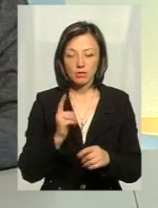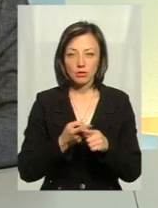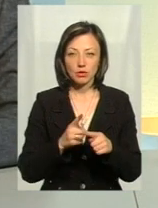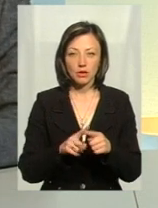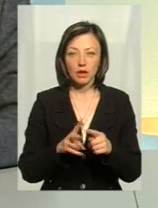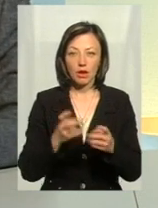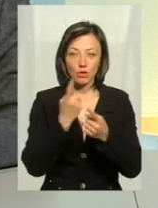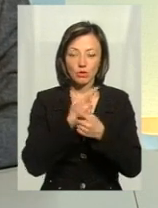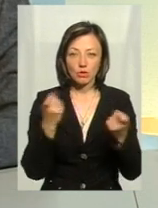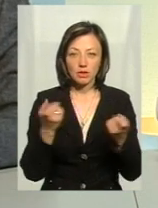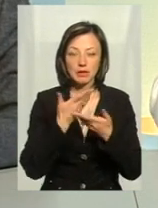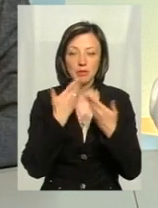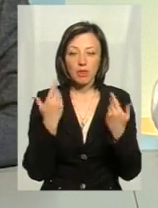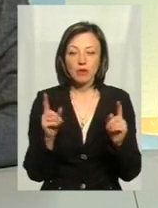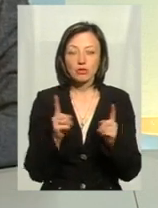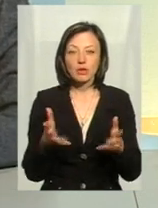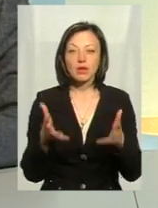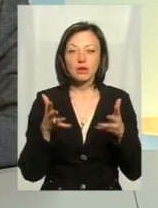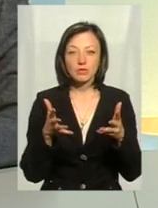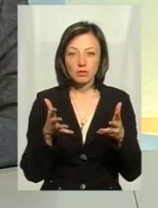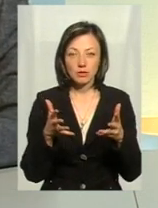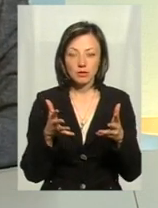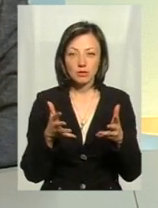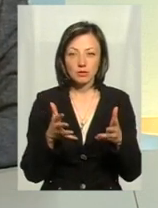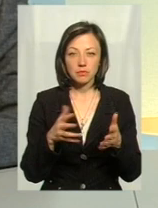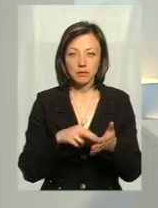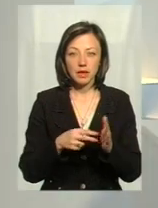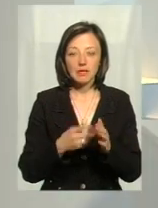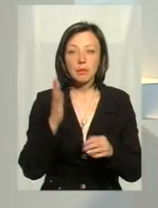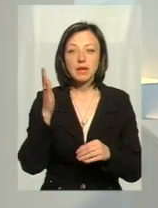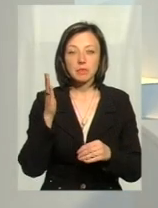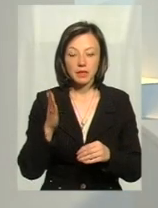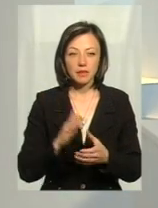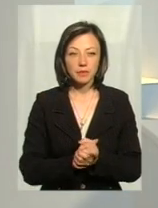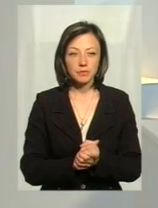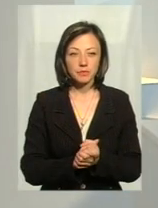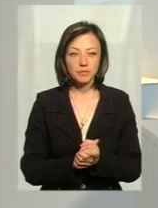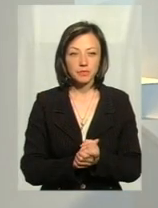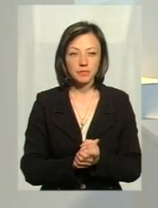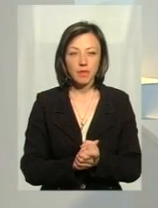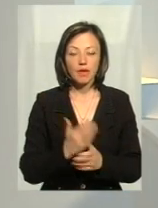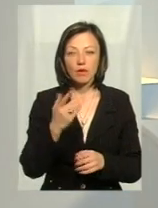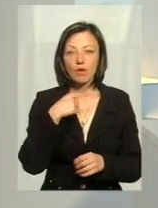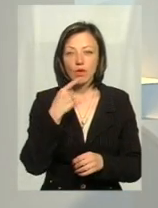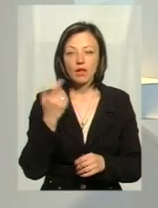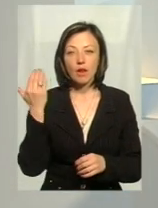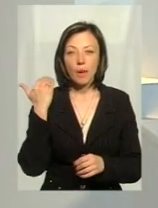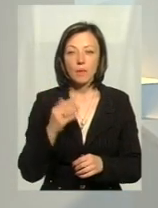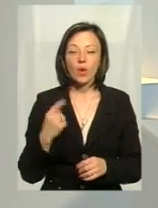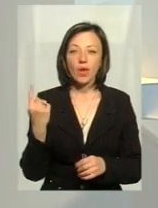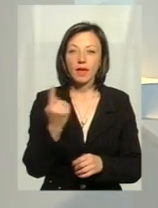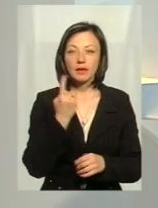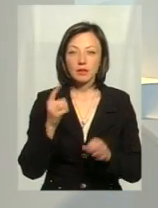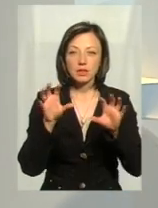не то, що не розголошувати, що немає чіткого... Зрозуміло, це ще в перспективі. Пане Віталі, минулого разу ви говорили про єдину легальну